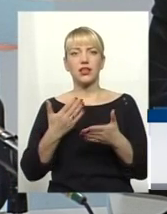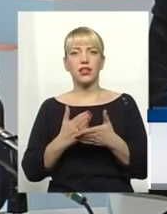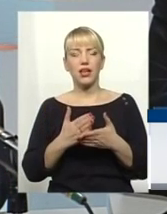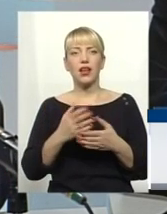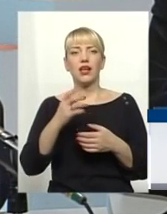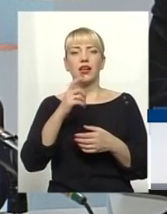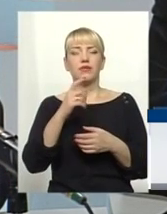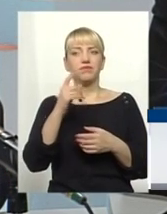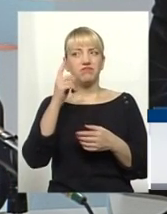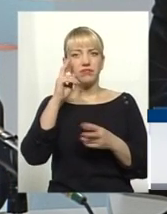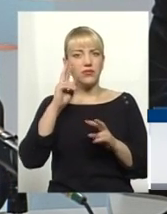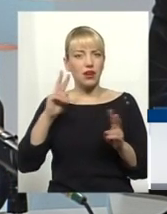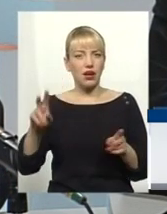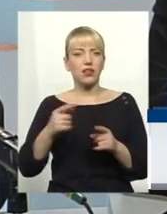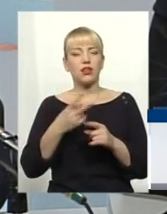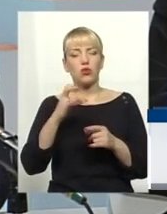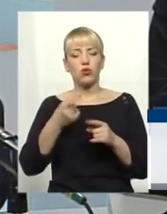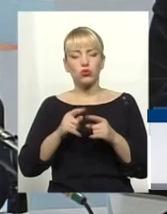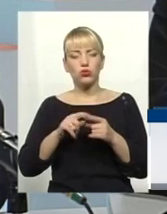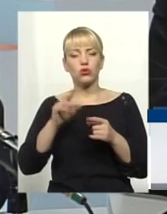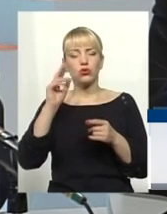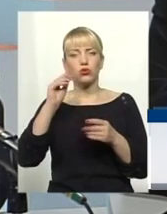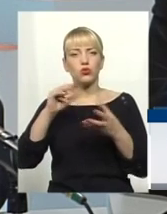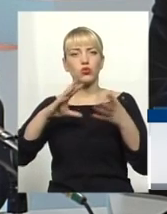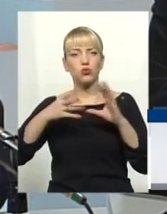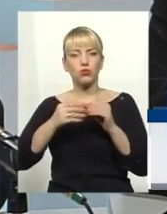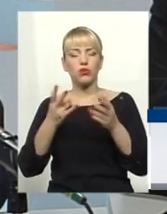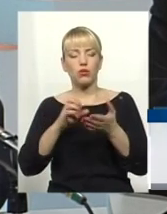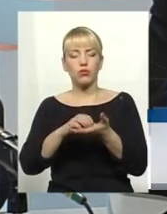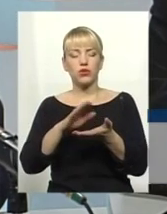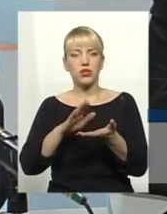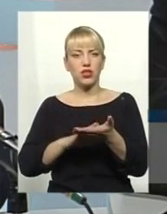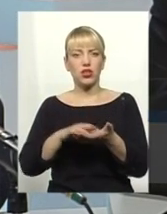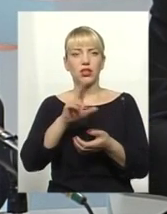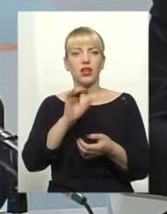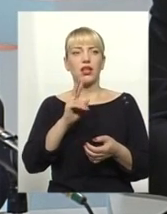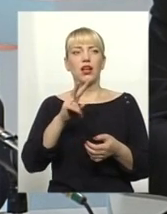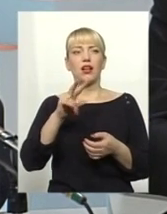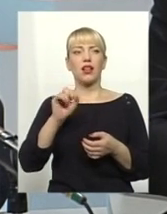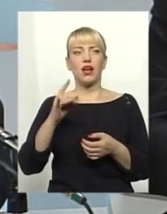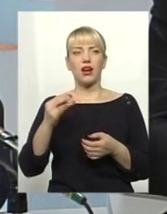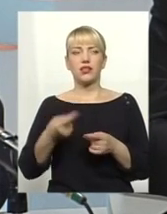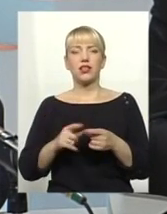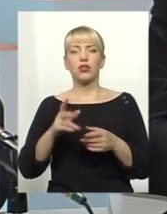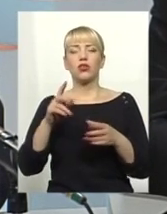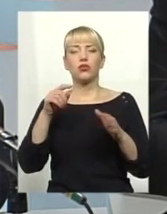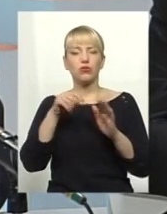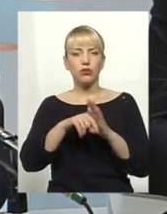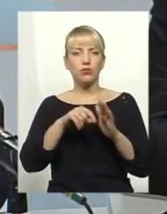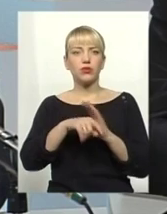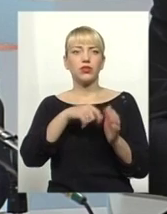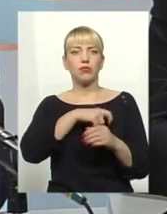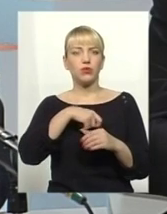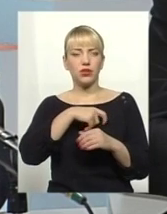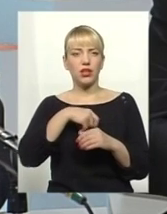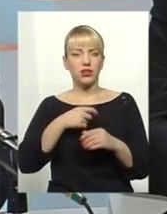було зазначати в декларації. Тобто, народні депутати, можна сказати, стали на ті ж самі граблі, що і для бізнесменів, коли